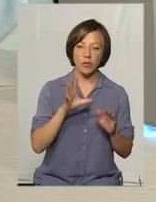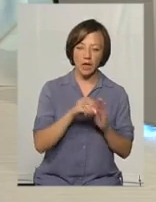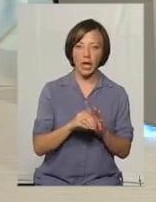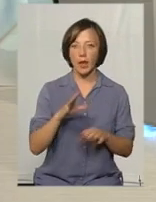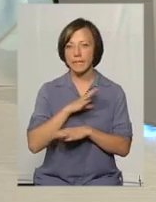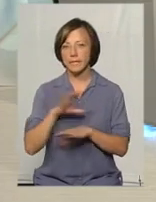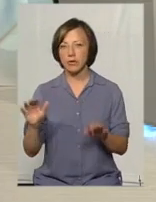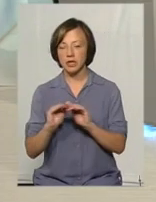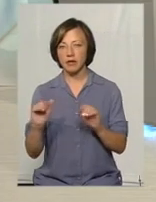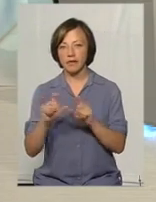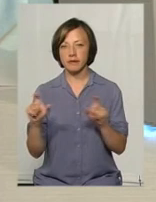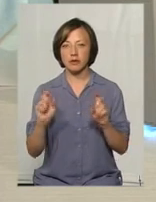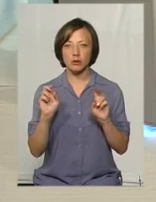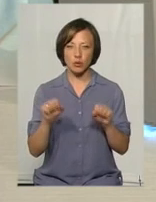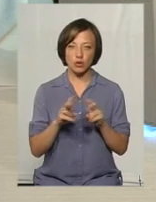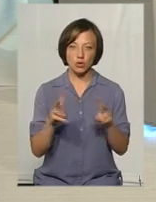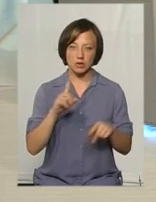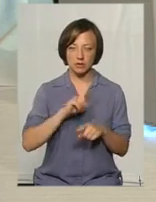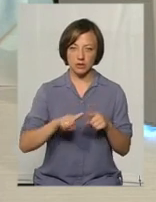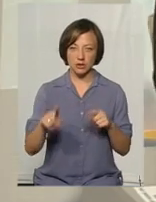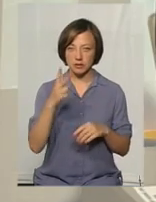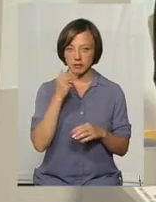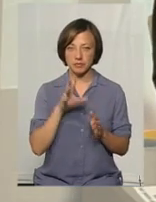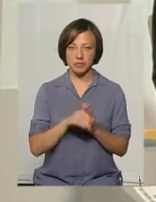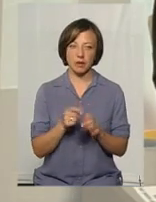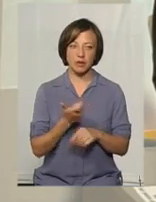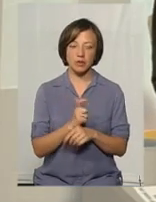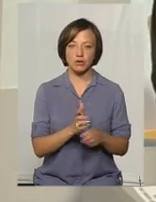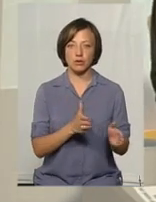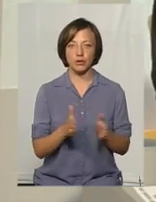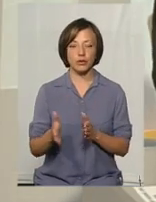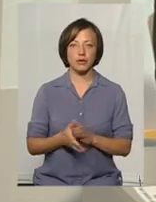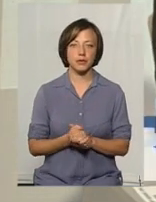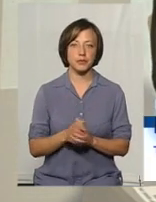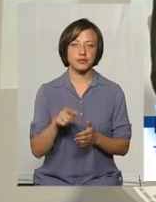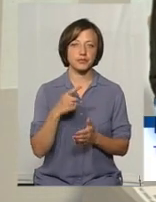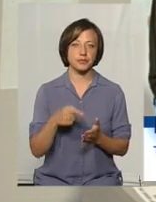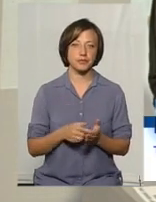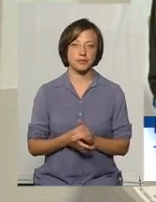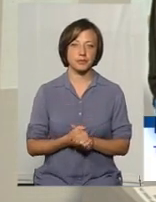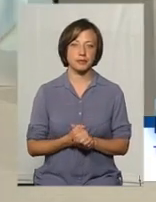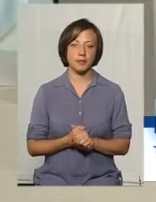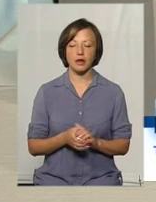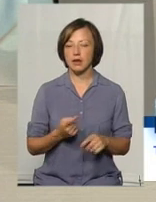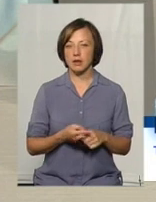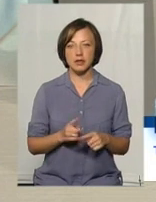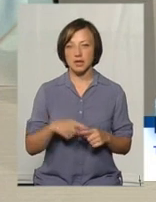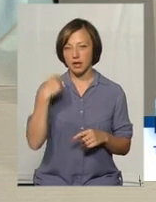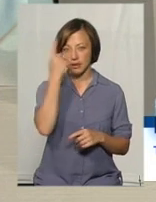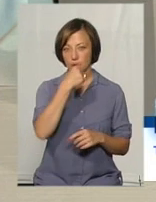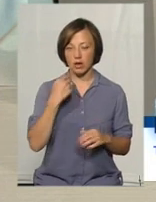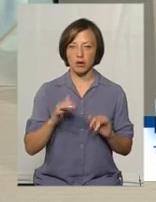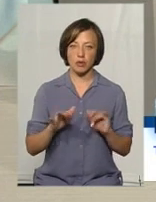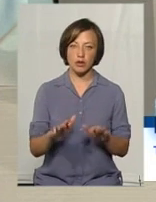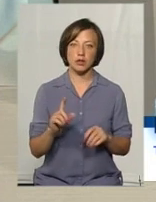і не були? Можливо, хтось скоріше адаптовується і більш готовий так іти в школу, чи ні? Знову ж таки, це індивідуальний такий процес.